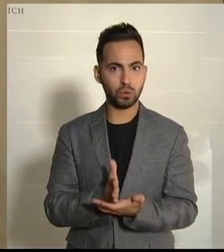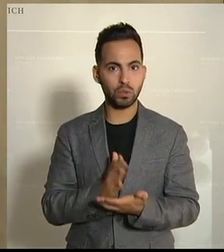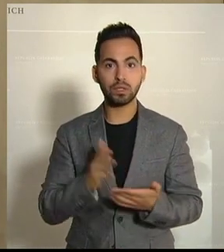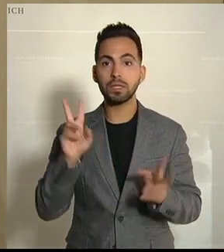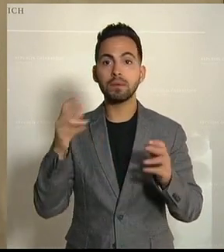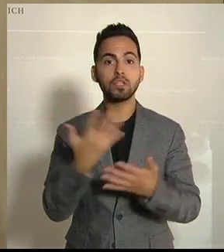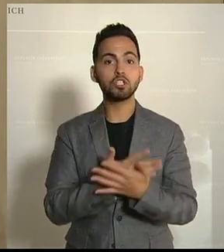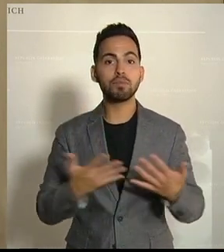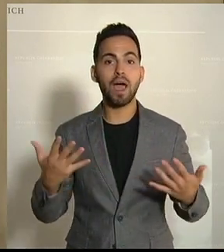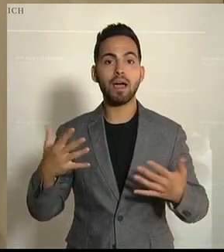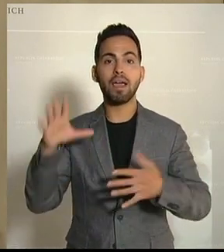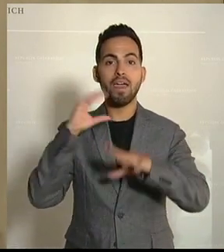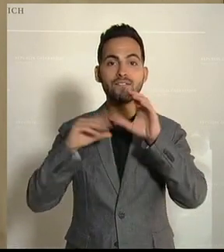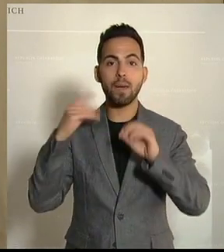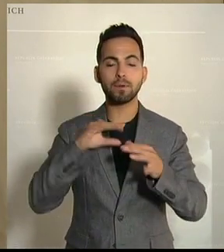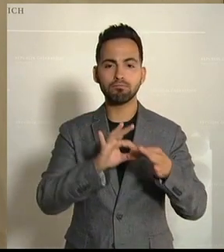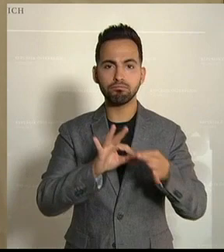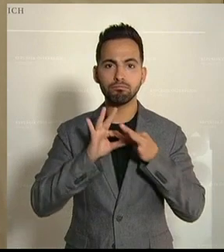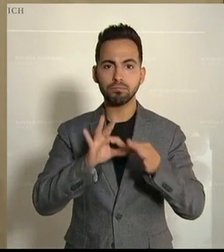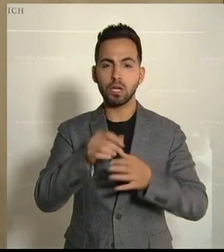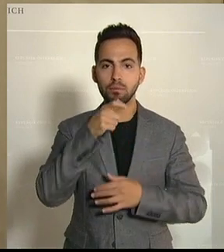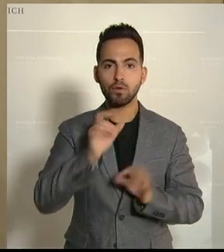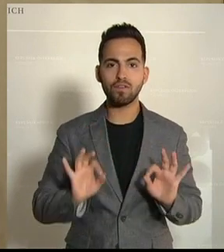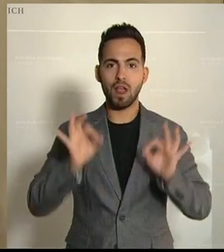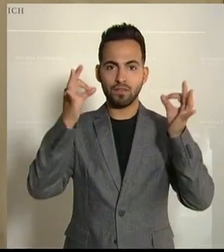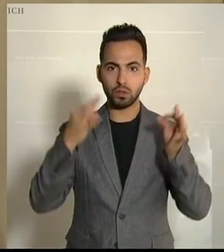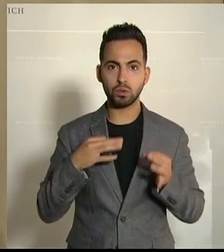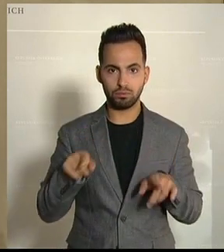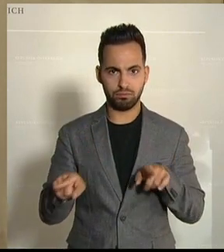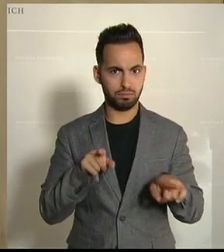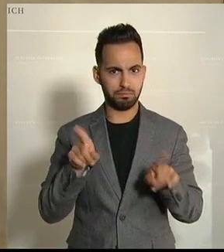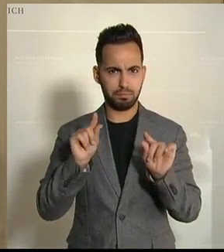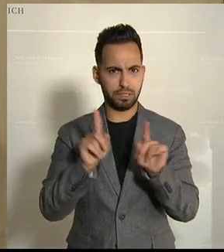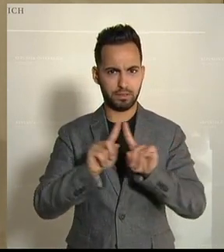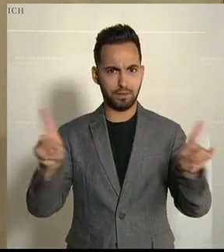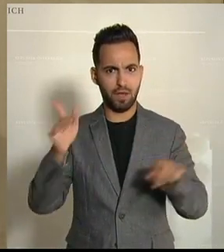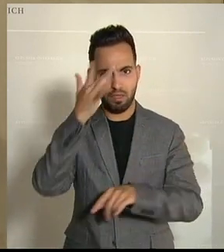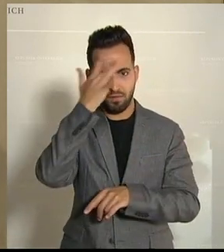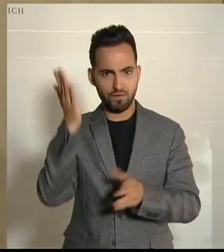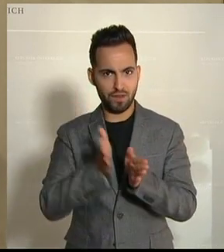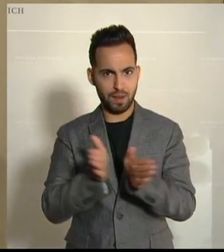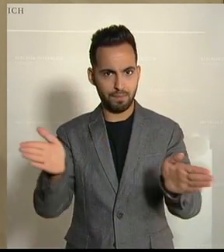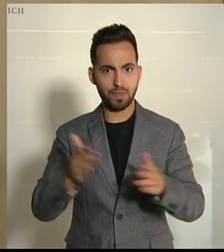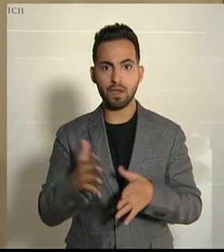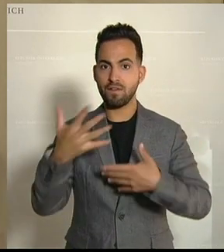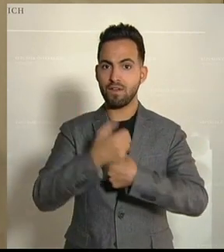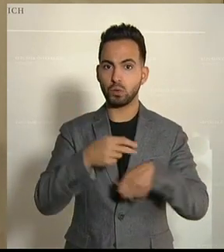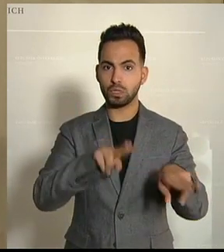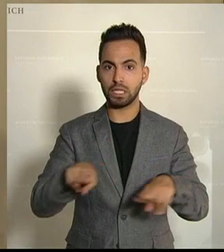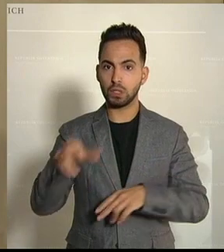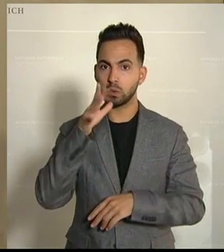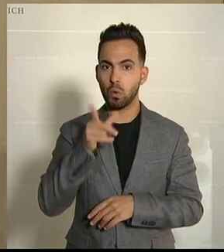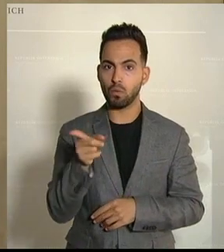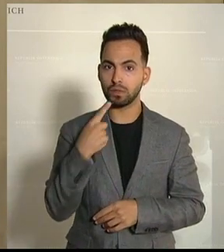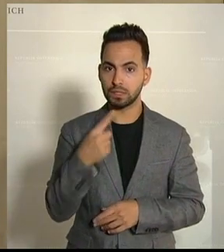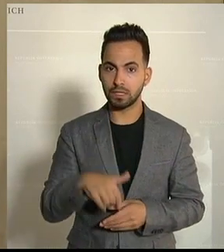der Spracherwerb mit der Berufsqualifikation, was eigentlich wesensfremd ist, nichts zu tun hätte, sagt der Verfassungsgerichtshof. Ich glaube,